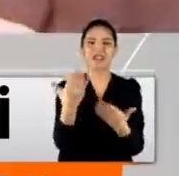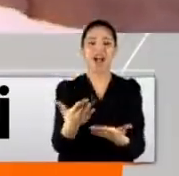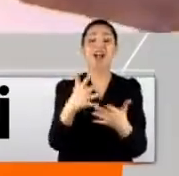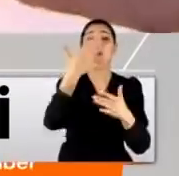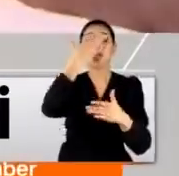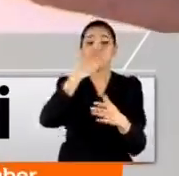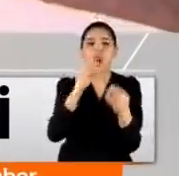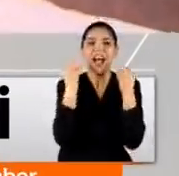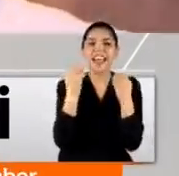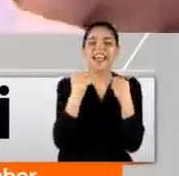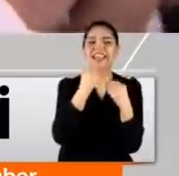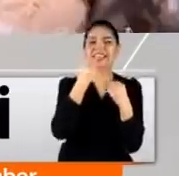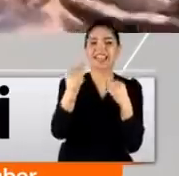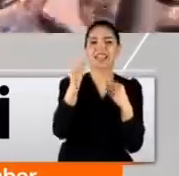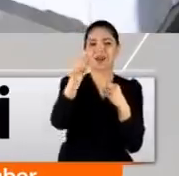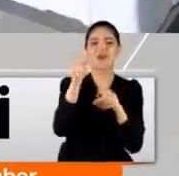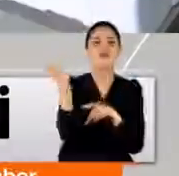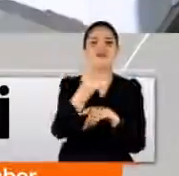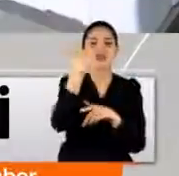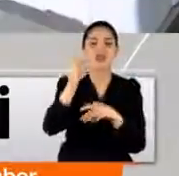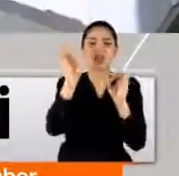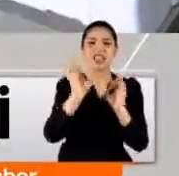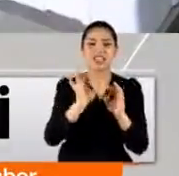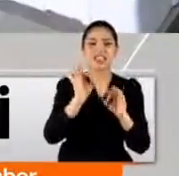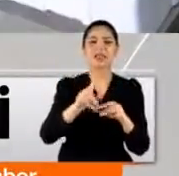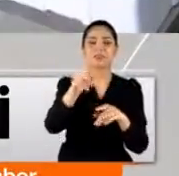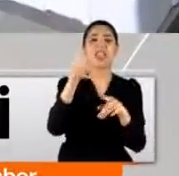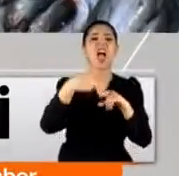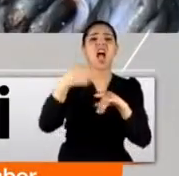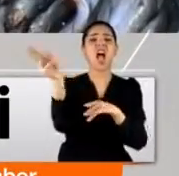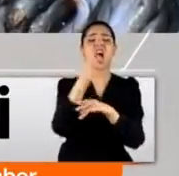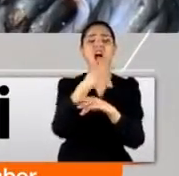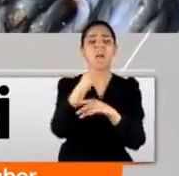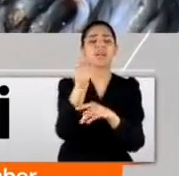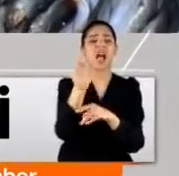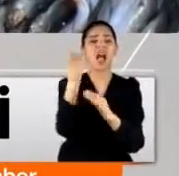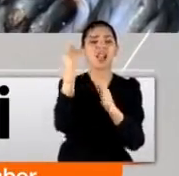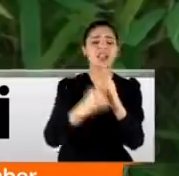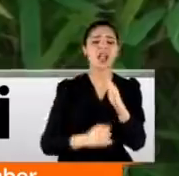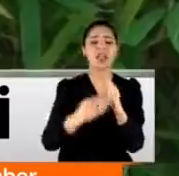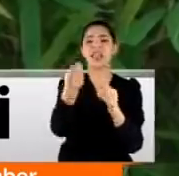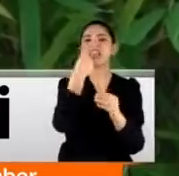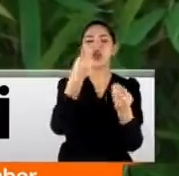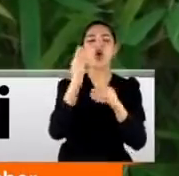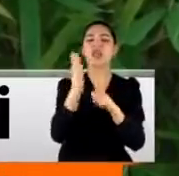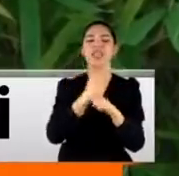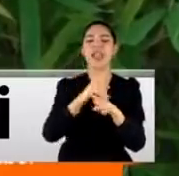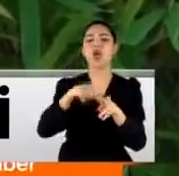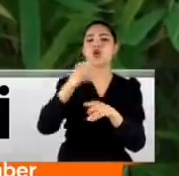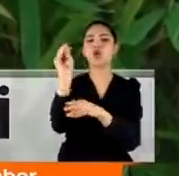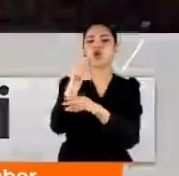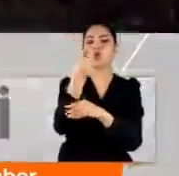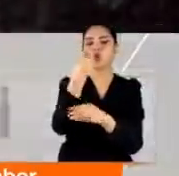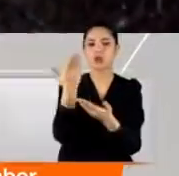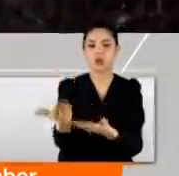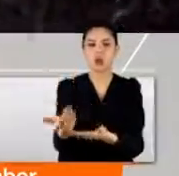Doğanın iyileşmesi olarak yorumlanan o görüntüler... ...şimdi hamsilerin azalma sebebi olarak gösteriliyor. Hamsi'yi avlıyoruz. Mezgit